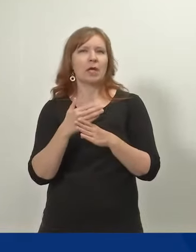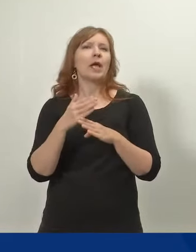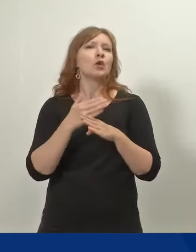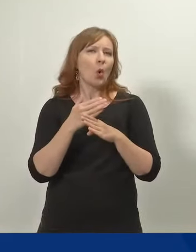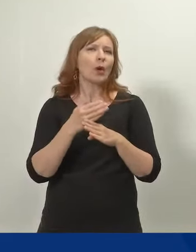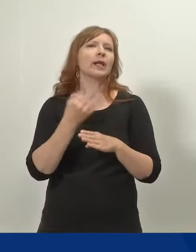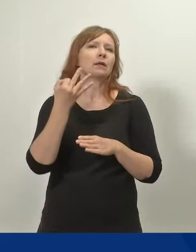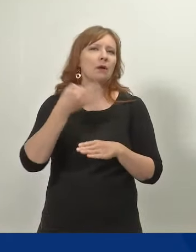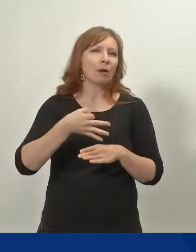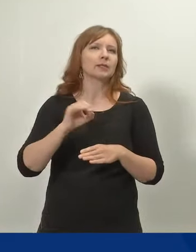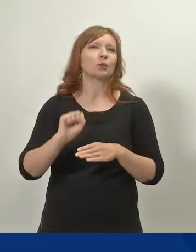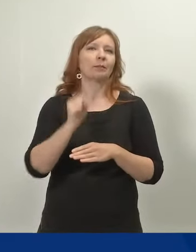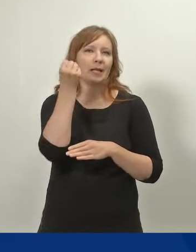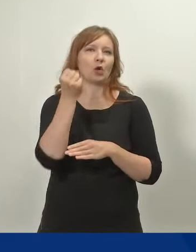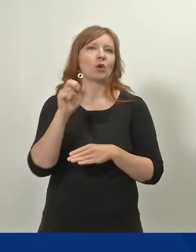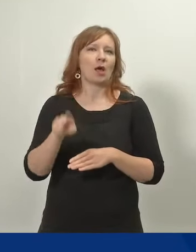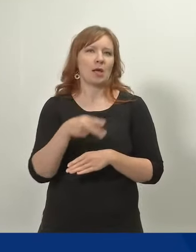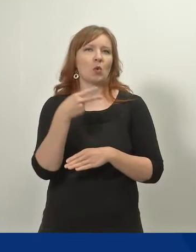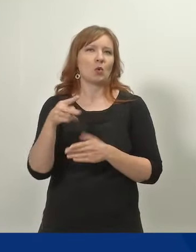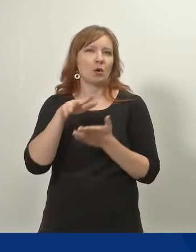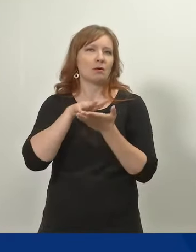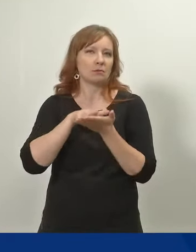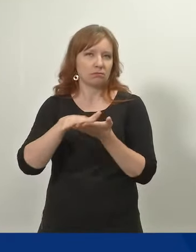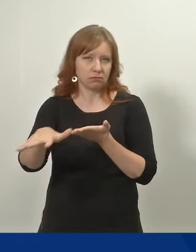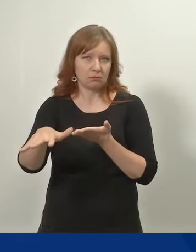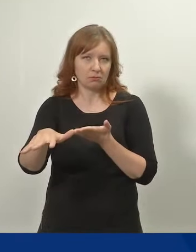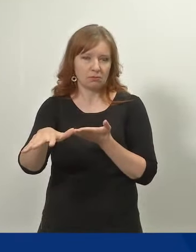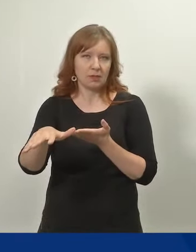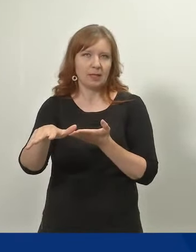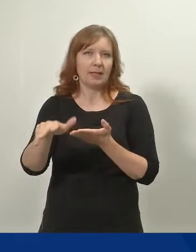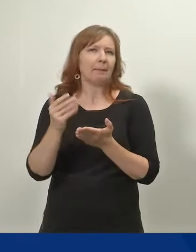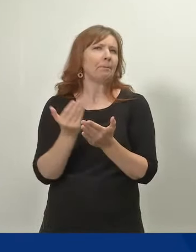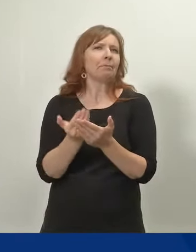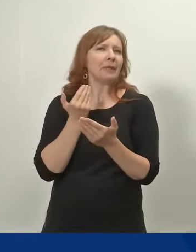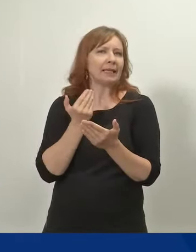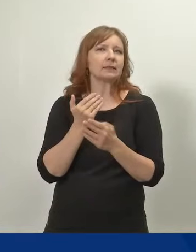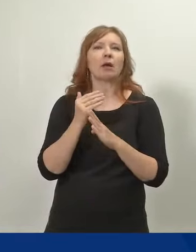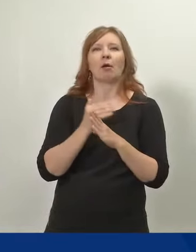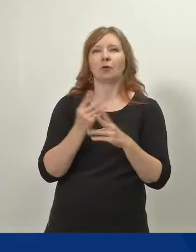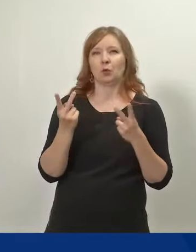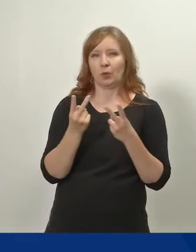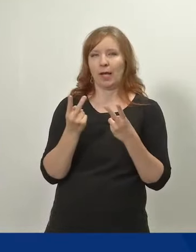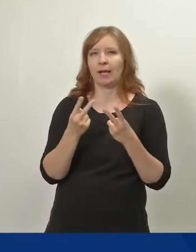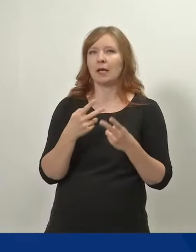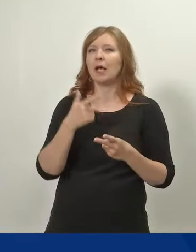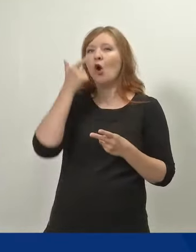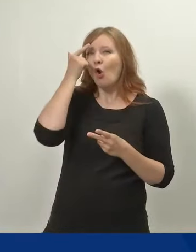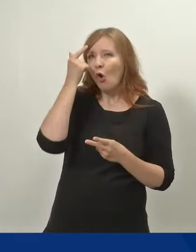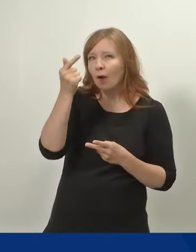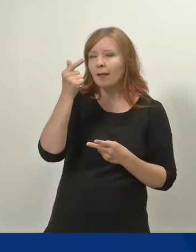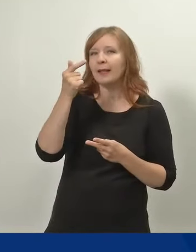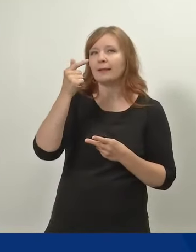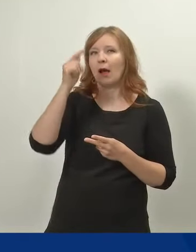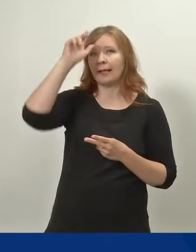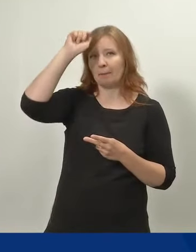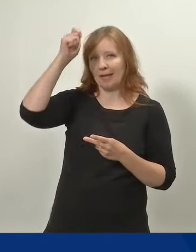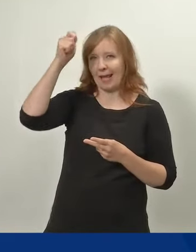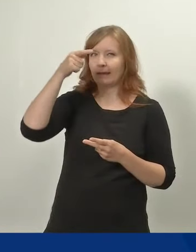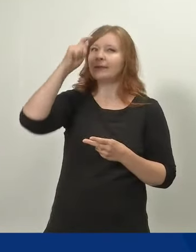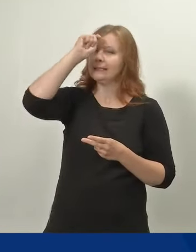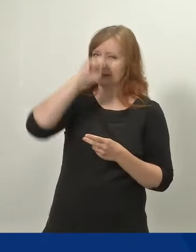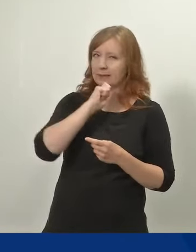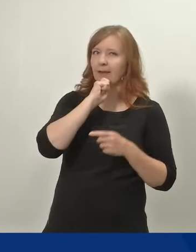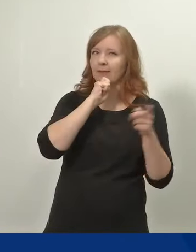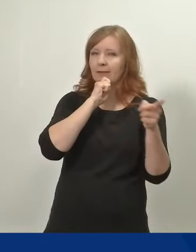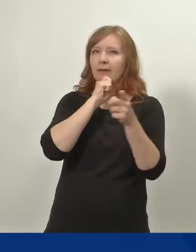miljoonaa euroa. Ja oletuksen taustalla on se, että isät eli miehet käyttäisivät